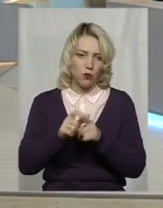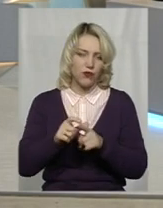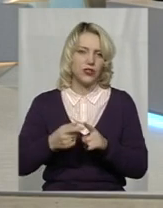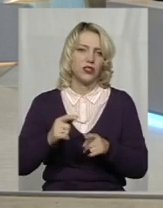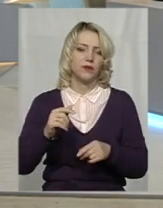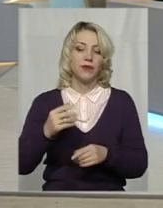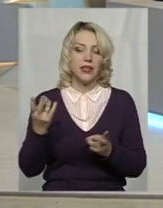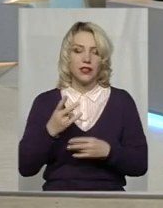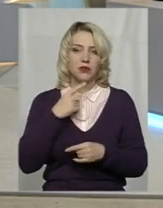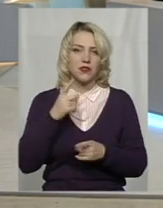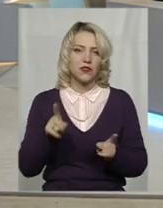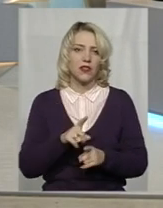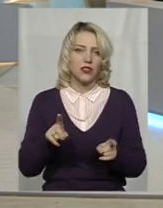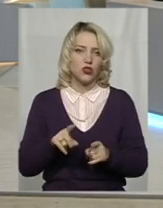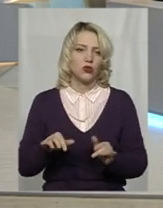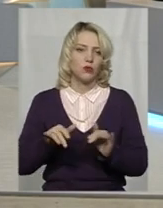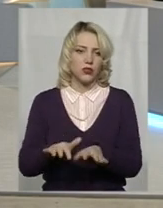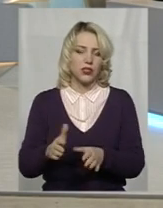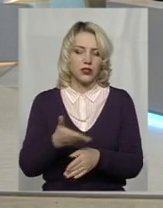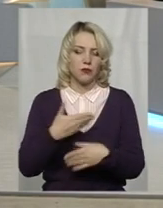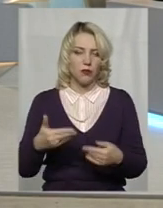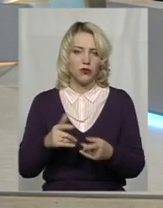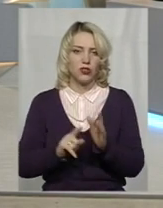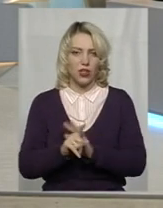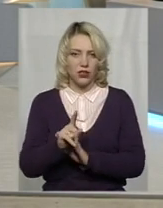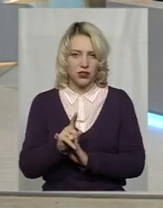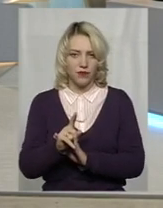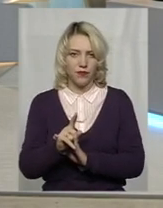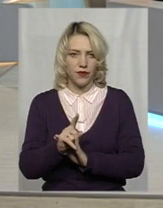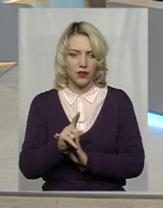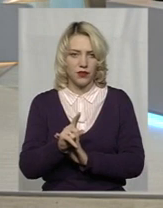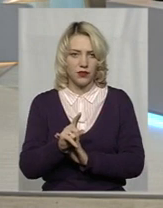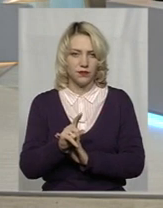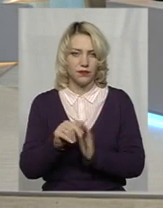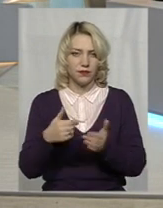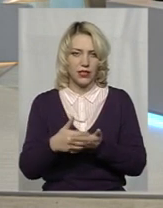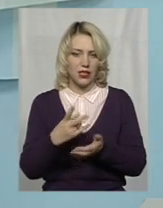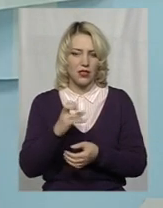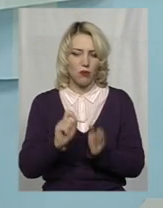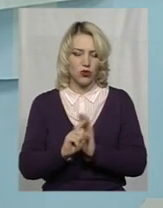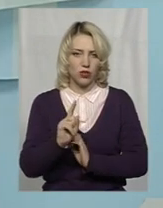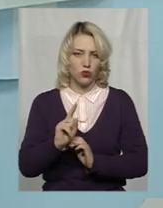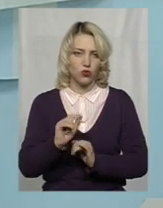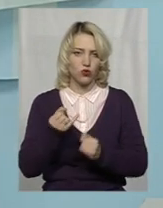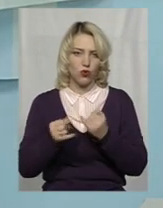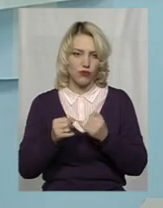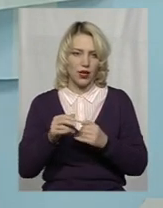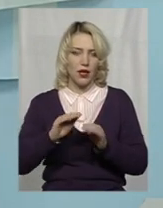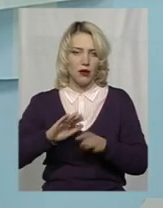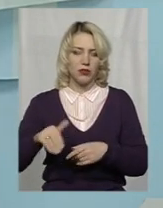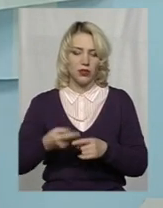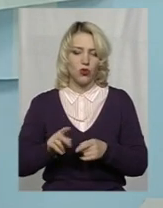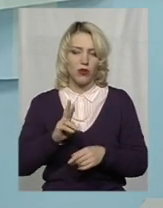відмітити, що бюджетний процес починається десь на початку жовтня, після того, як